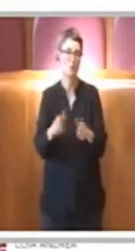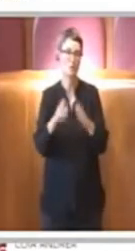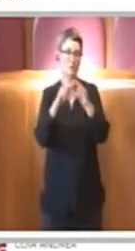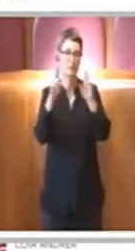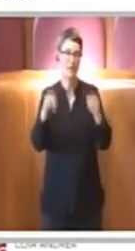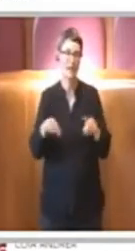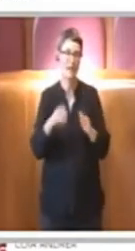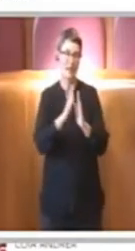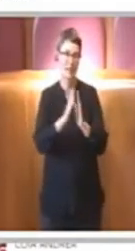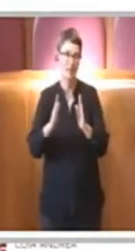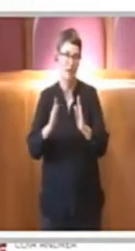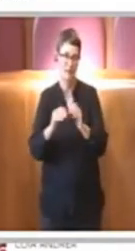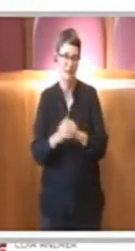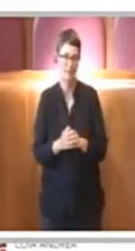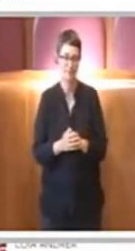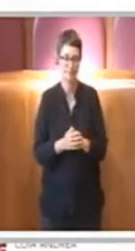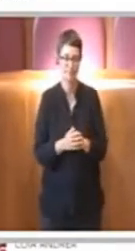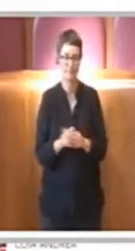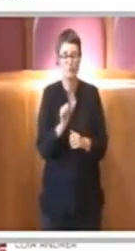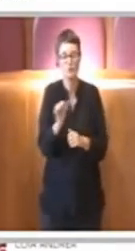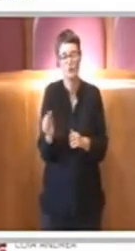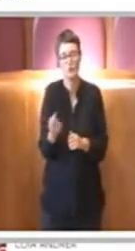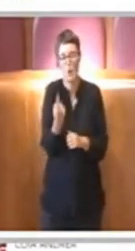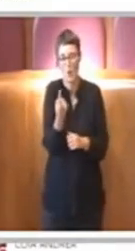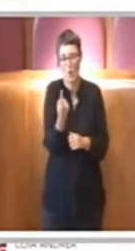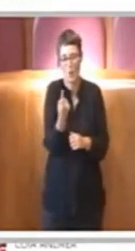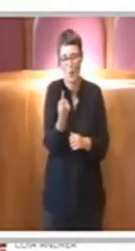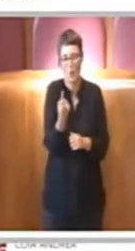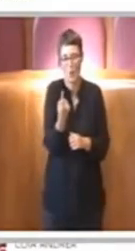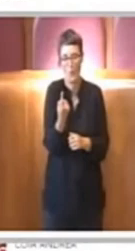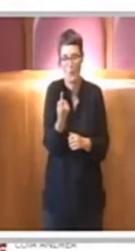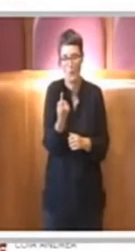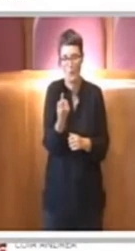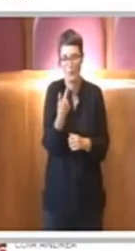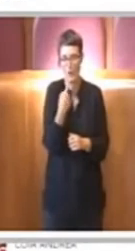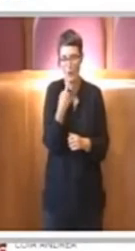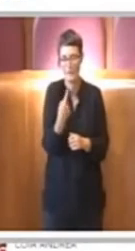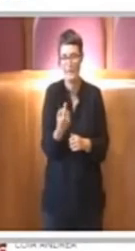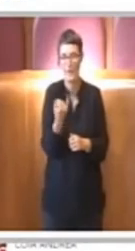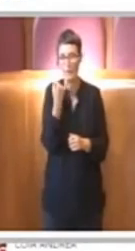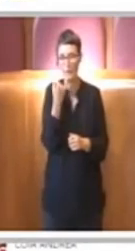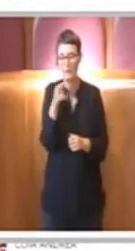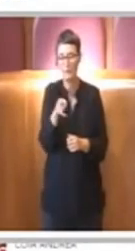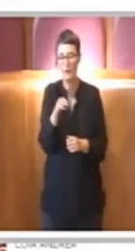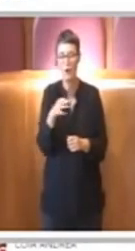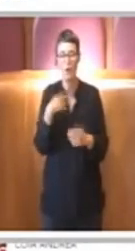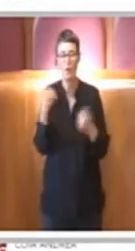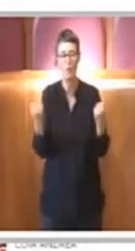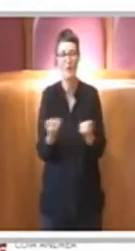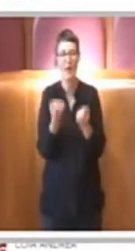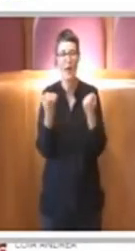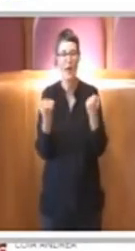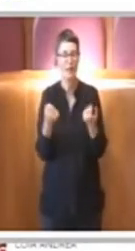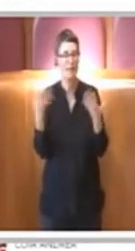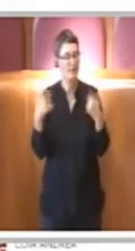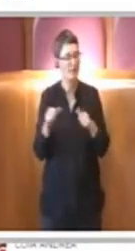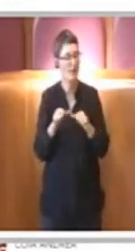Solo un piccolo accenno insomma alla attività strategica che hanno portato avanti le